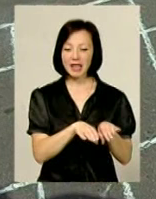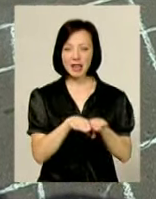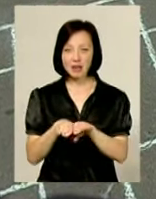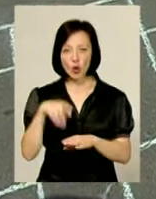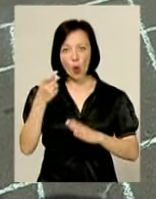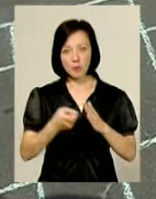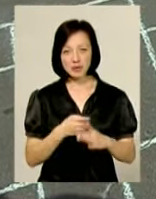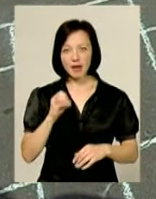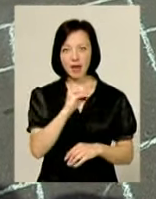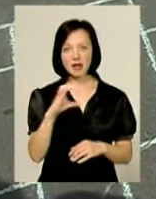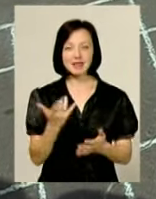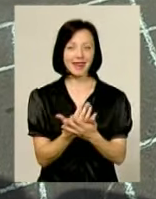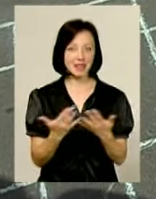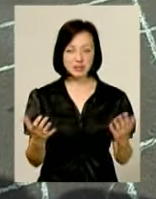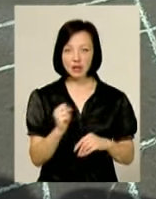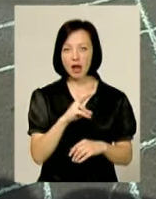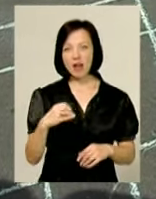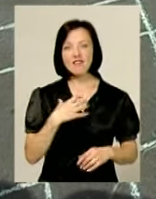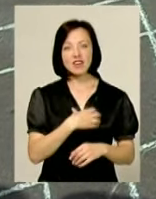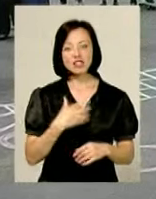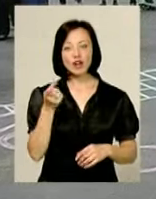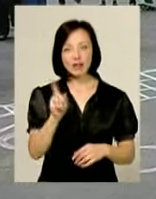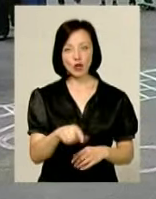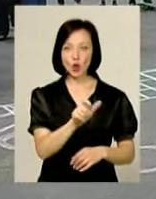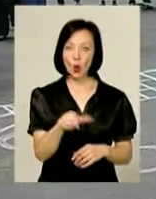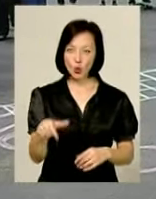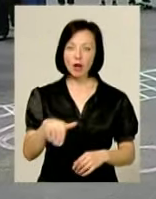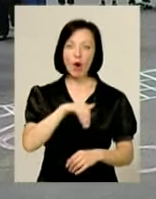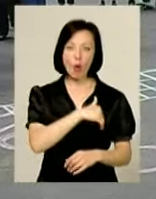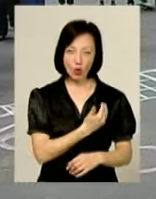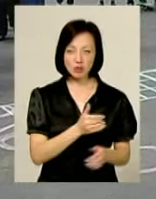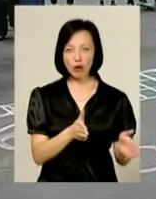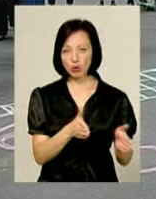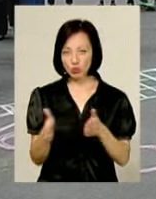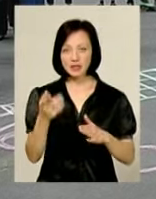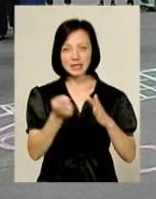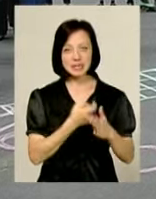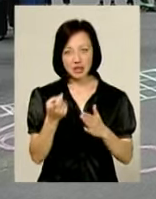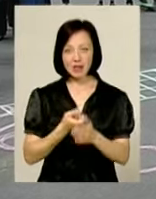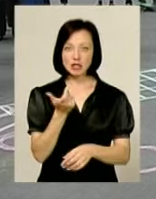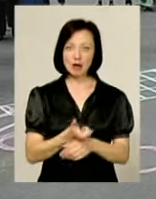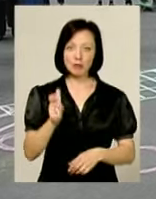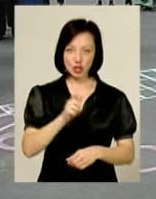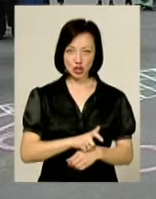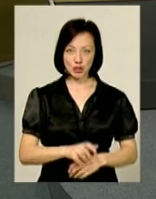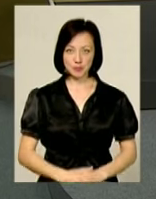обізнаності про ЄС різний. Однак важливіше те, що люди все-таки хочуть і готові дізнаватися більше.